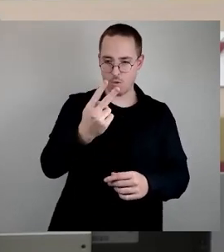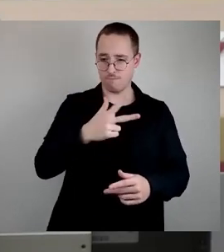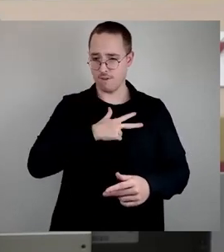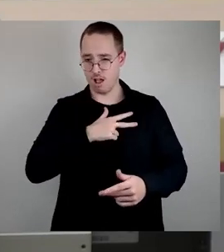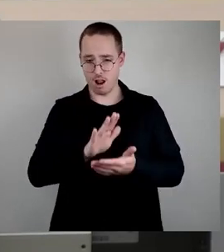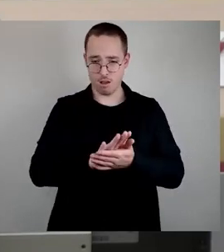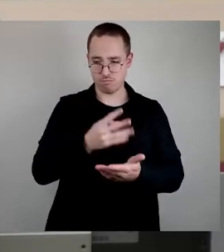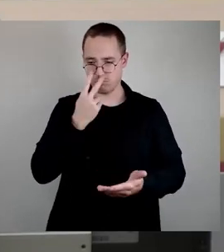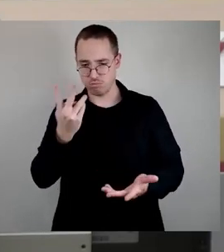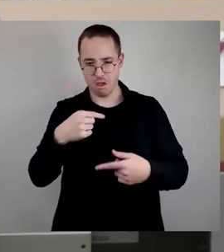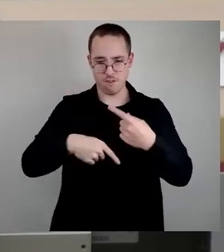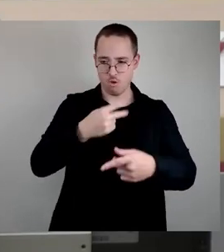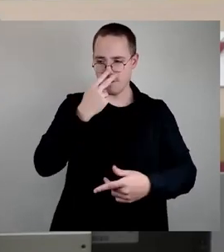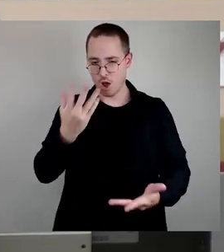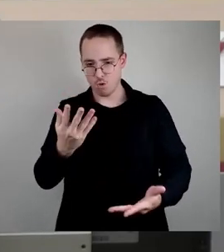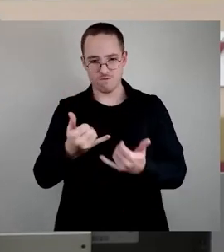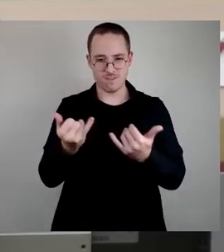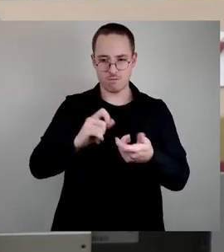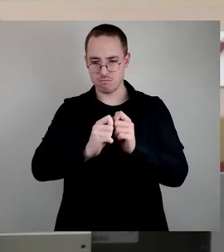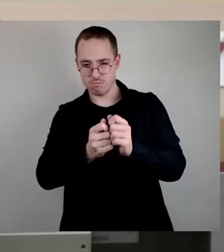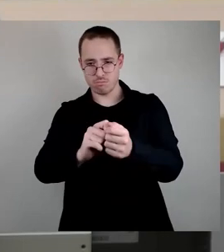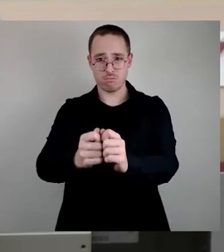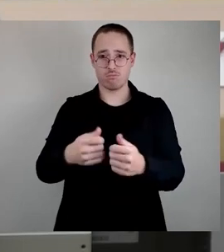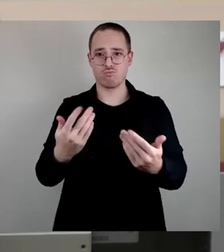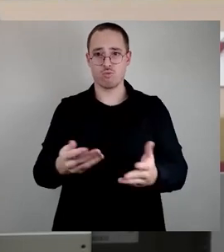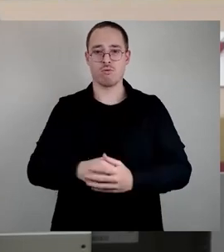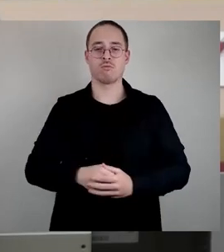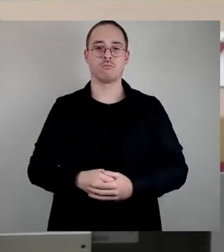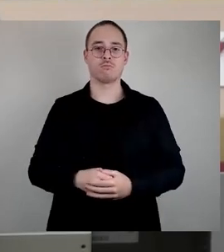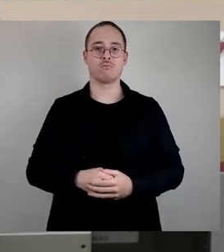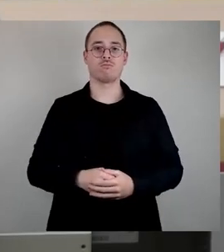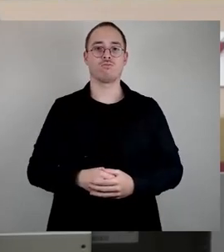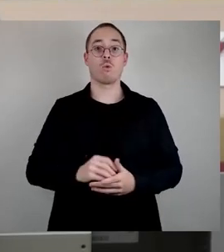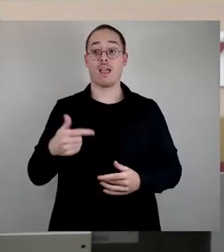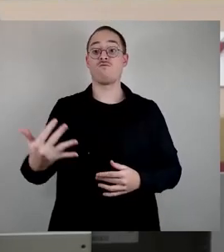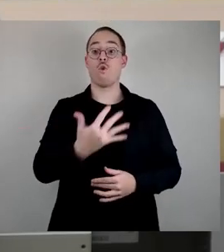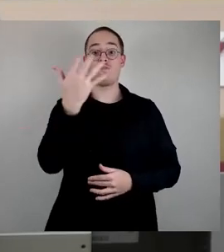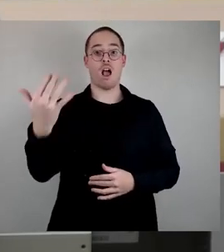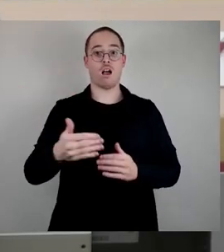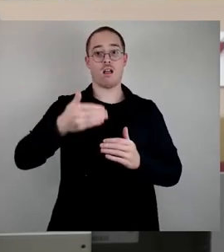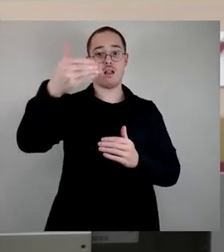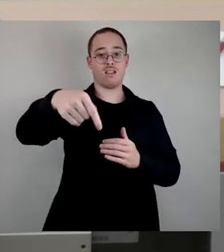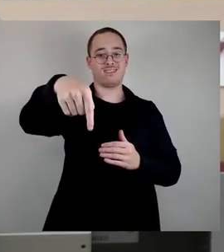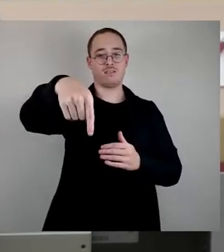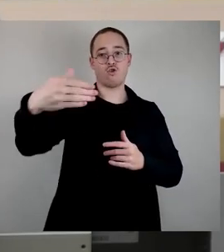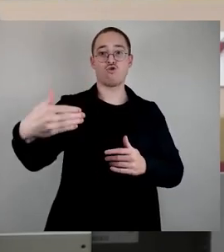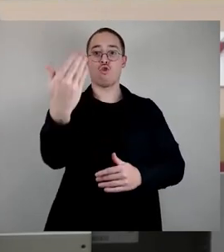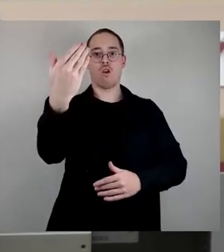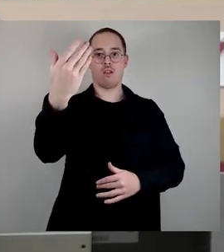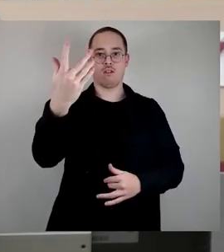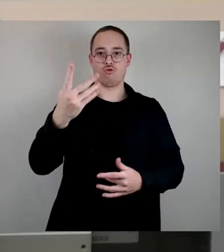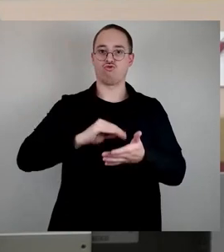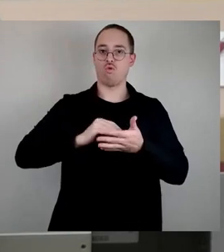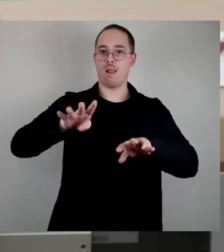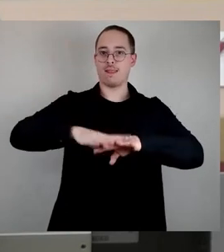beziehungsweise auch zwischen dem erneuten Beschluss der Schulnetzplanung dann in fünf Jahren dem Stadtrat vorzuschlagen, wie wir die eine oder